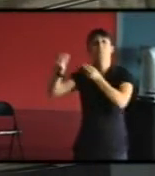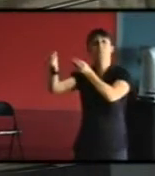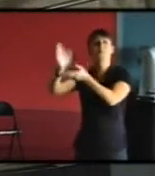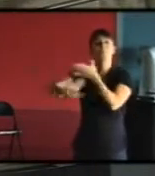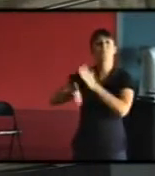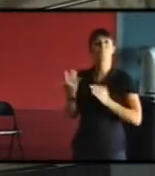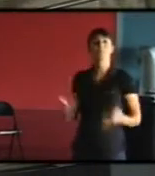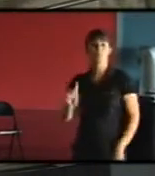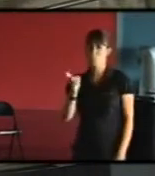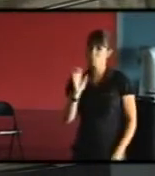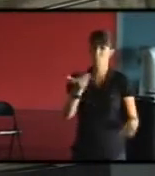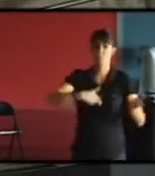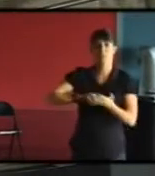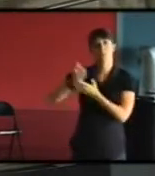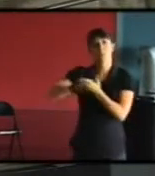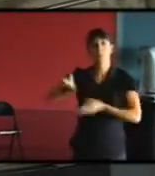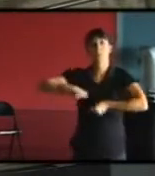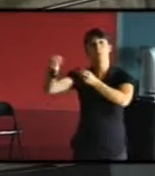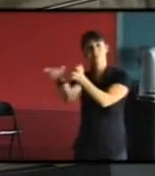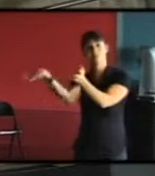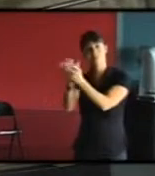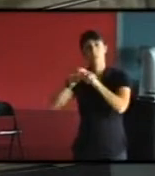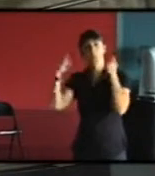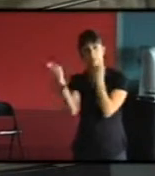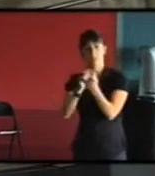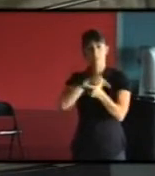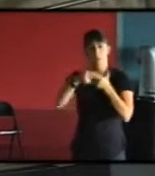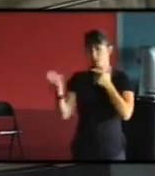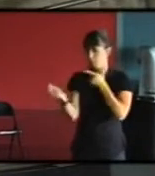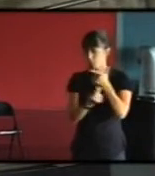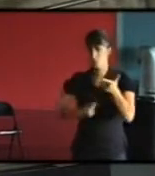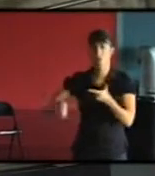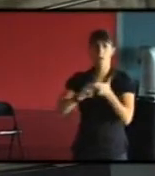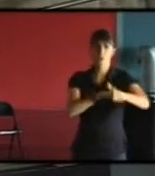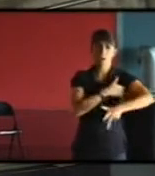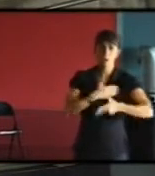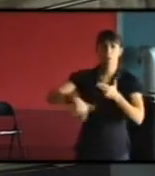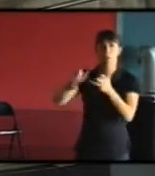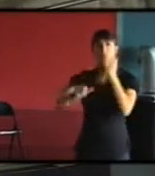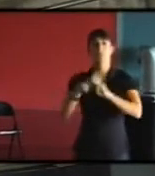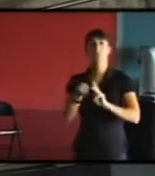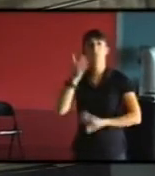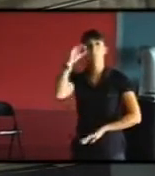collectivité de discuter au sein de ses services techniques, avec ses partenaires, avec les opérateurs immobiliers, avec les énergéticiens.